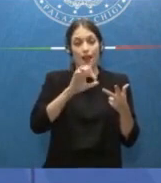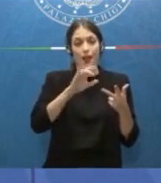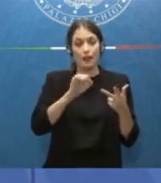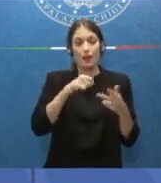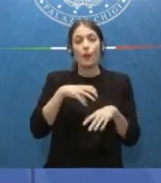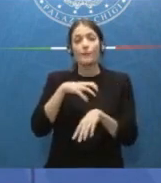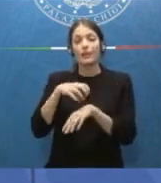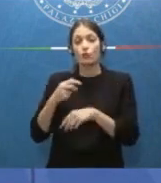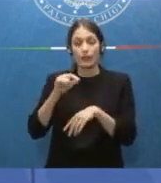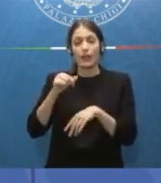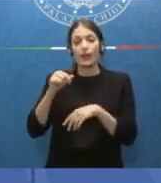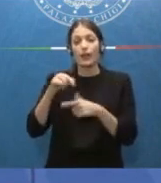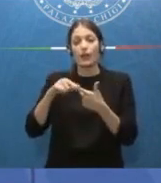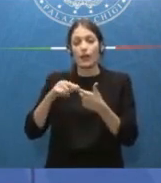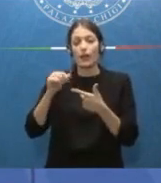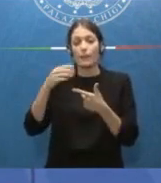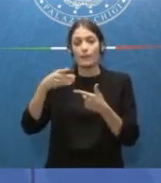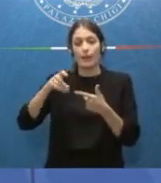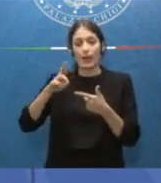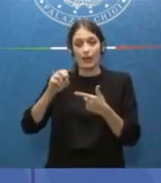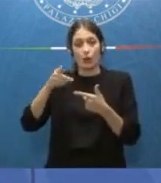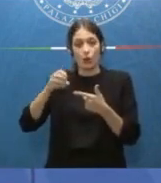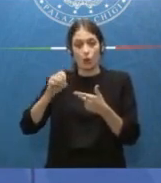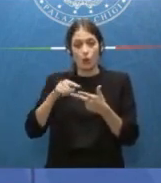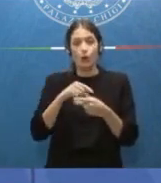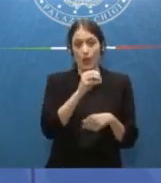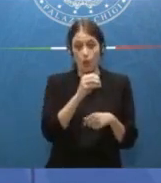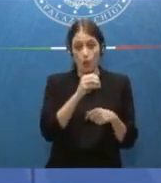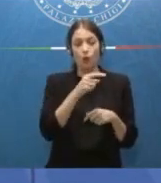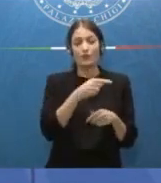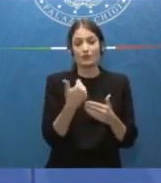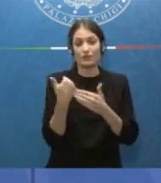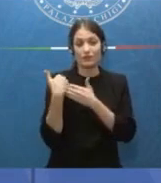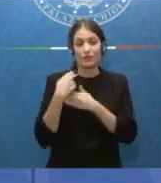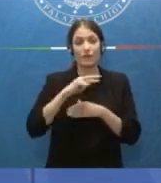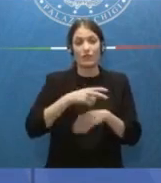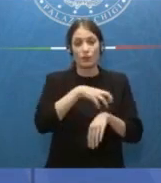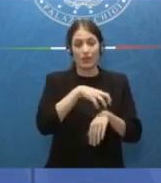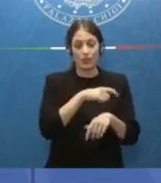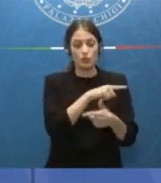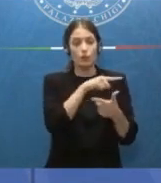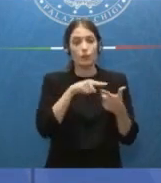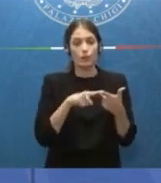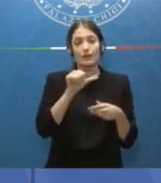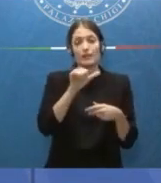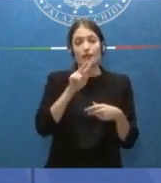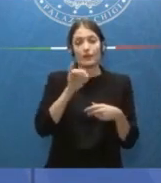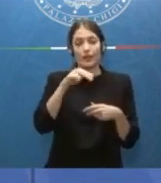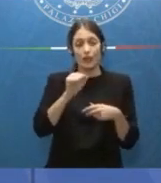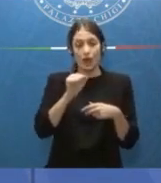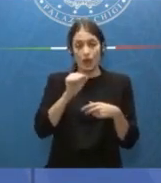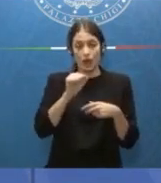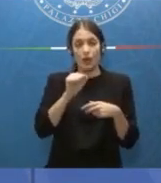sottosegretari che sono il Ministro dell'Economia e delle Finanze ha funzioni di Vice-Ministro, Lucia Albano, il